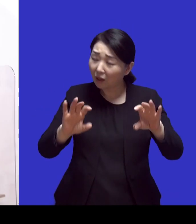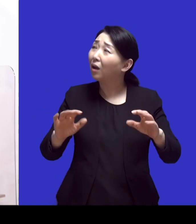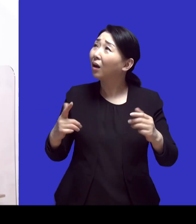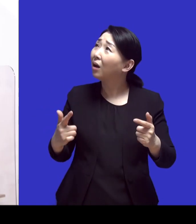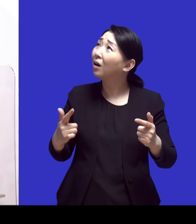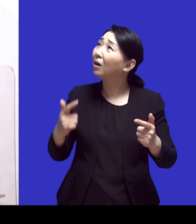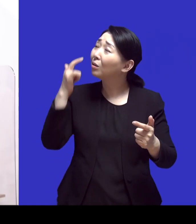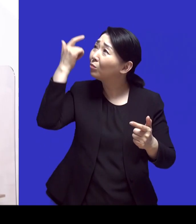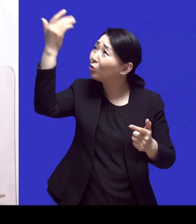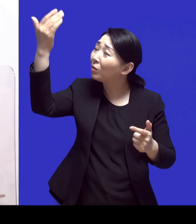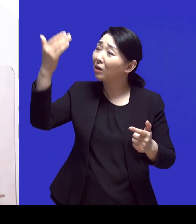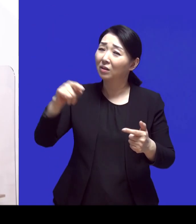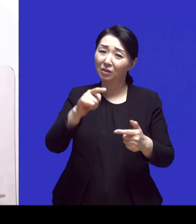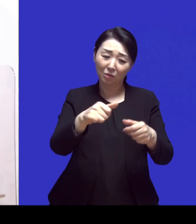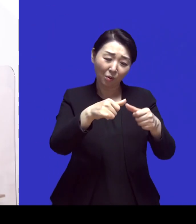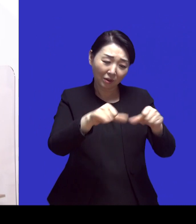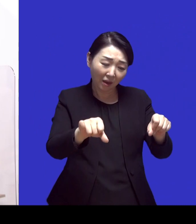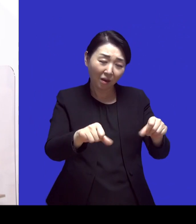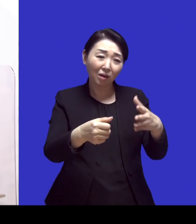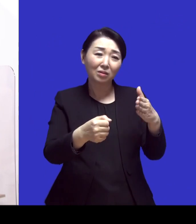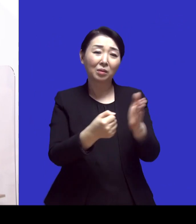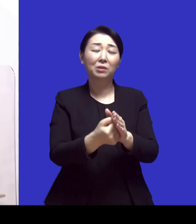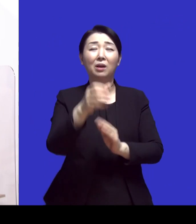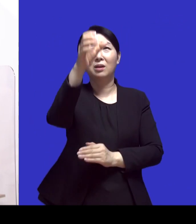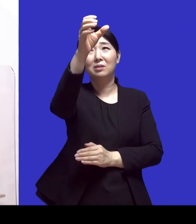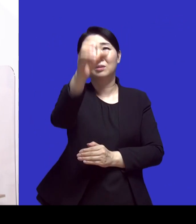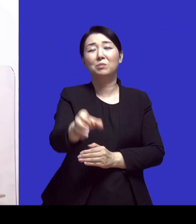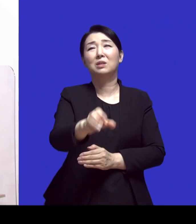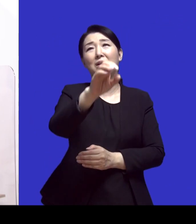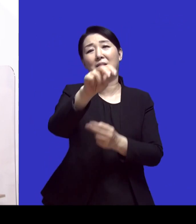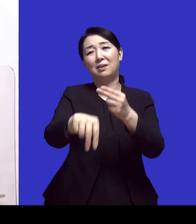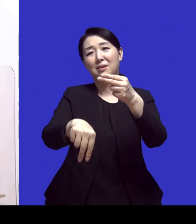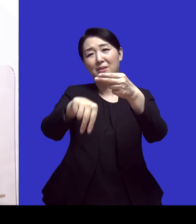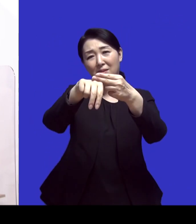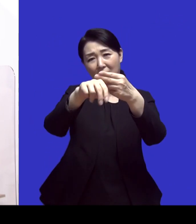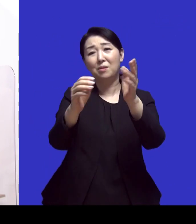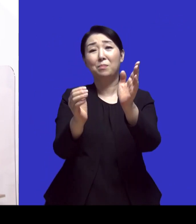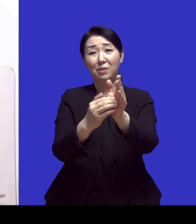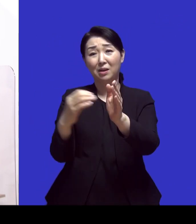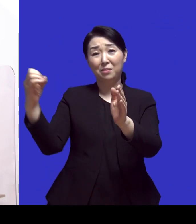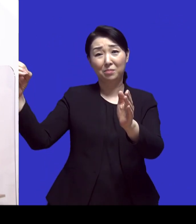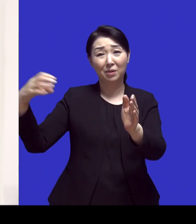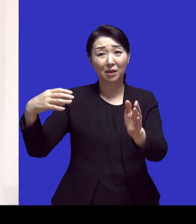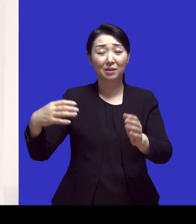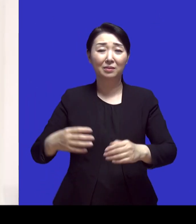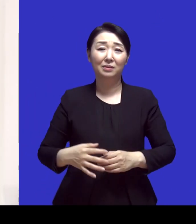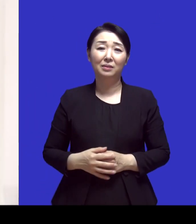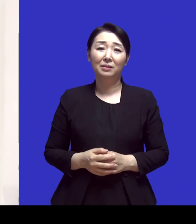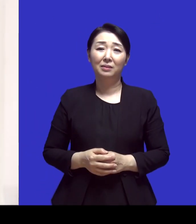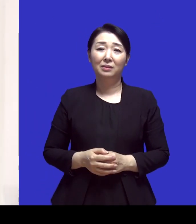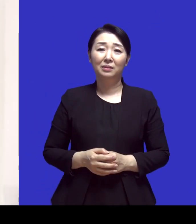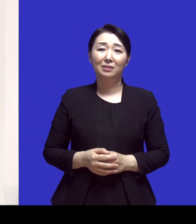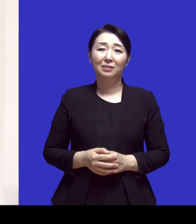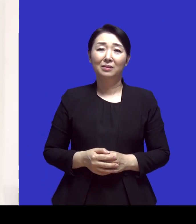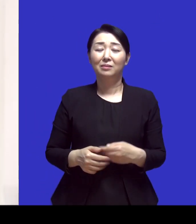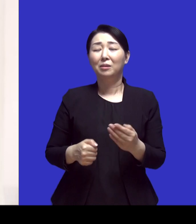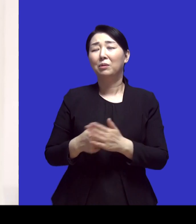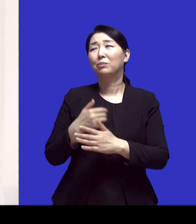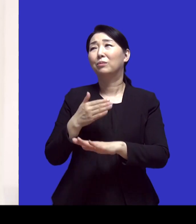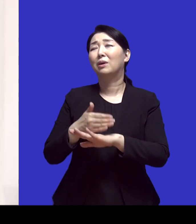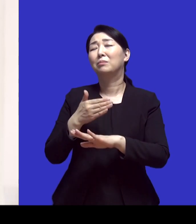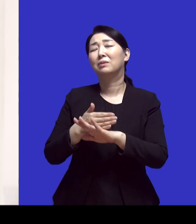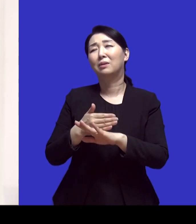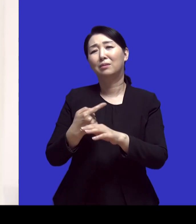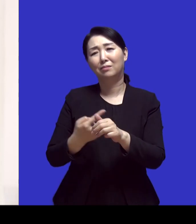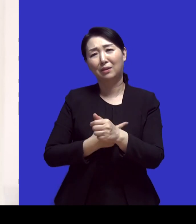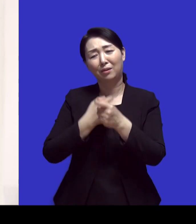너의 깨어짐 때문에 내가 십자가에 달렸어 그래서 너무 또 감사해서 눈물을